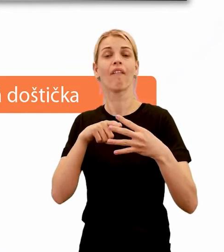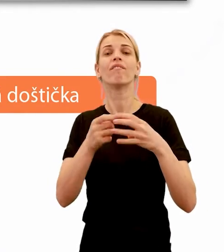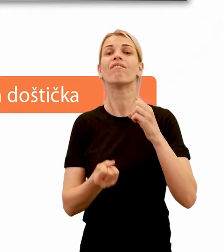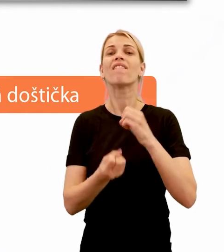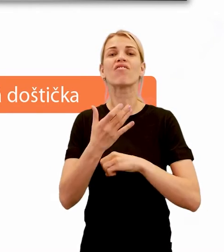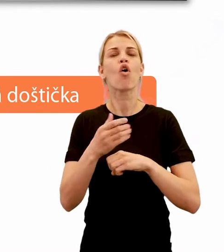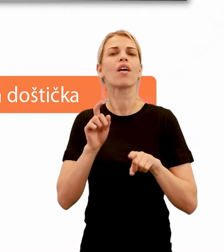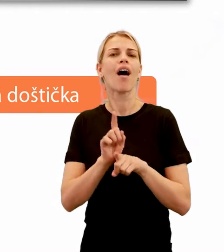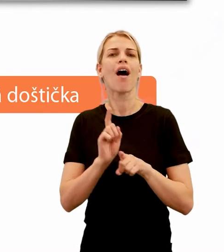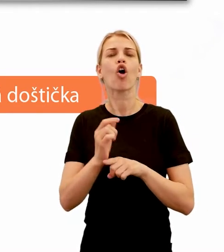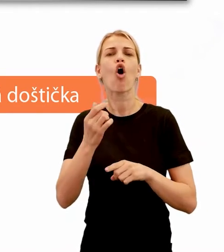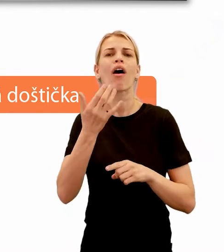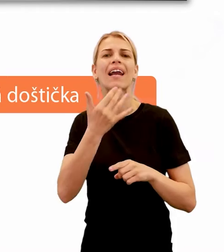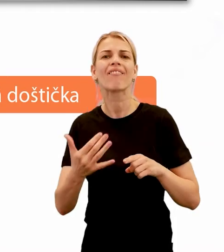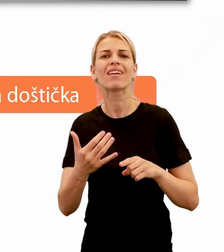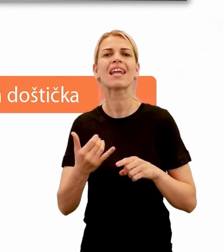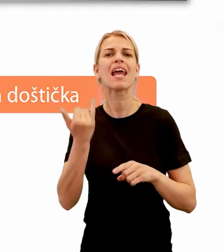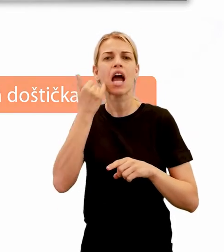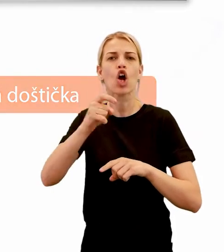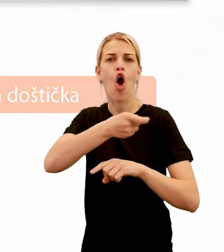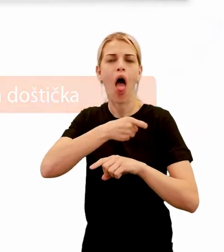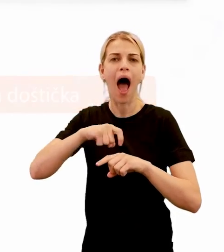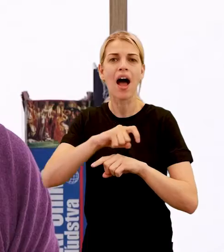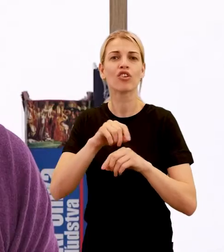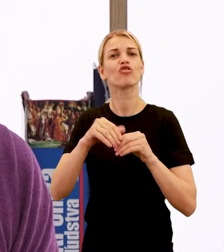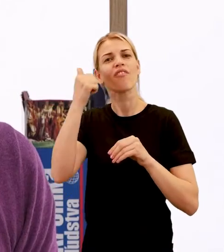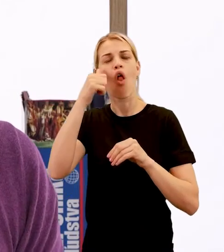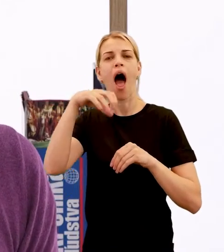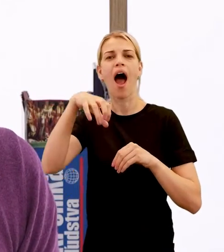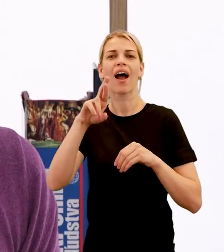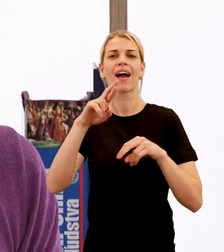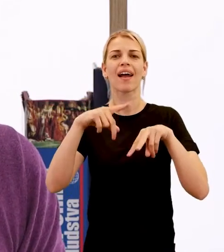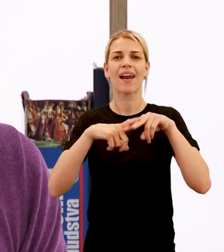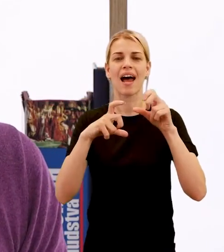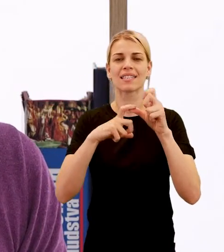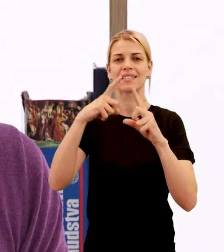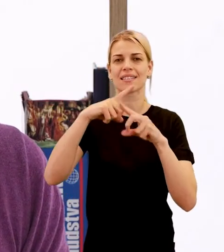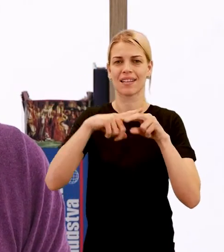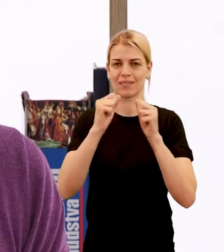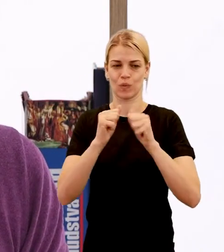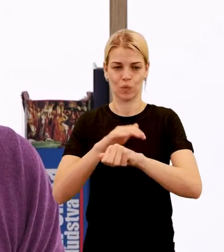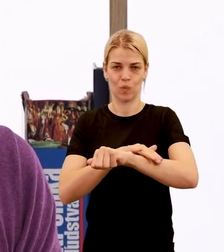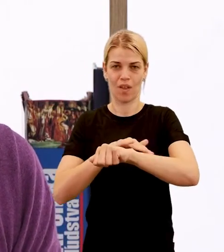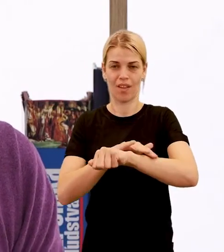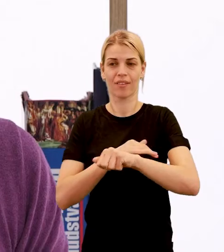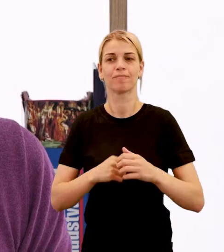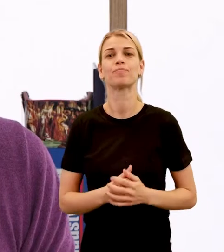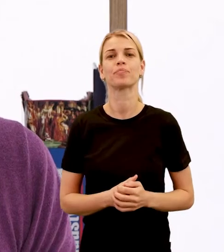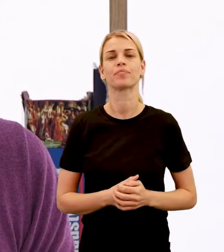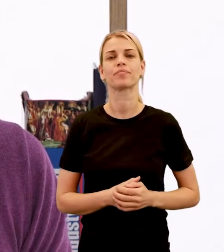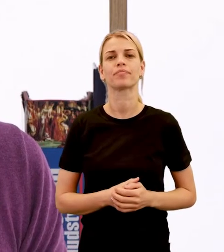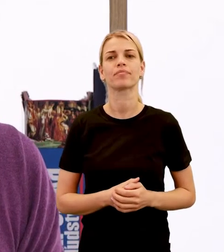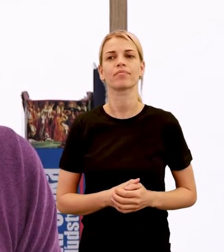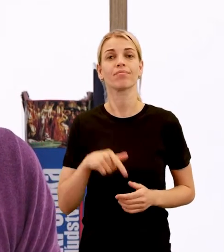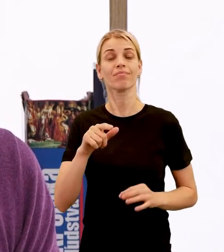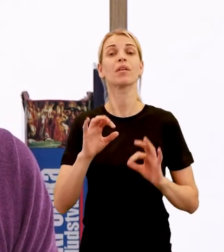krvný koláč, ktorý my poznáme pod pojmom chrasta. V cievnej sústave má však to najdôležitejšie postavenie